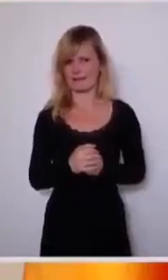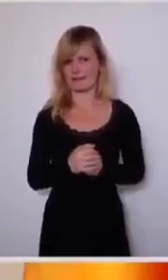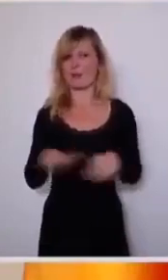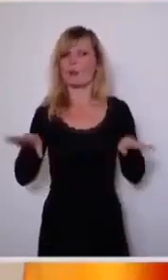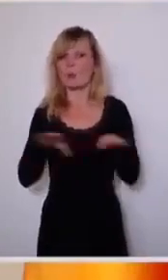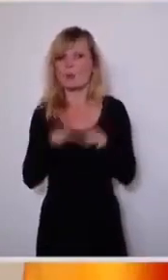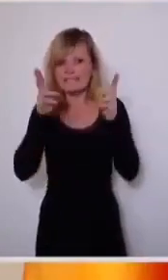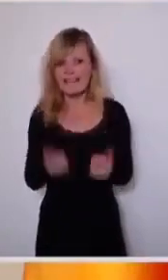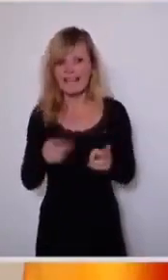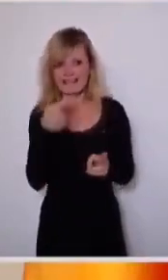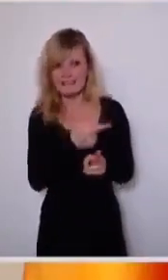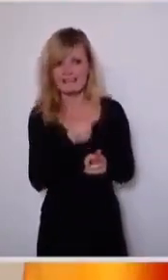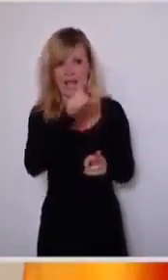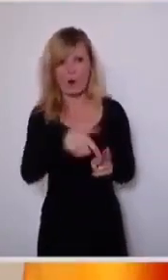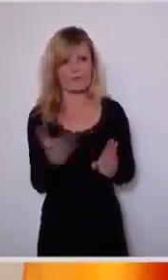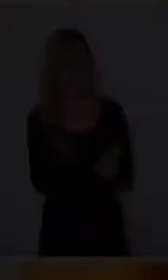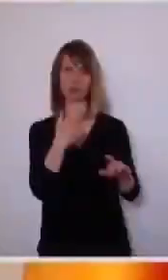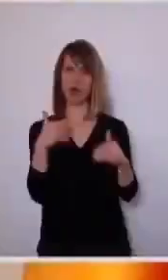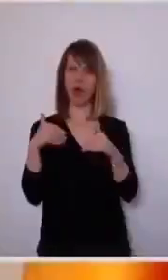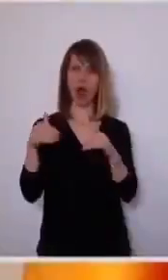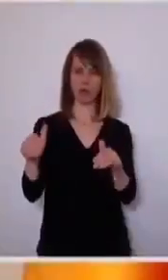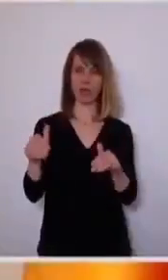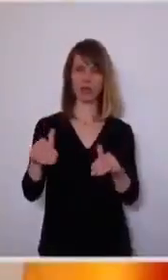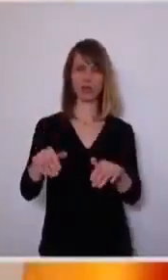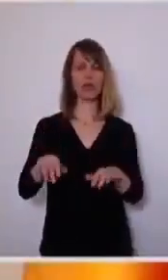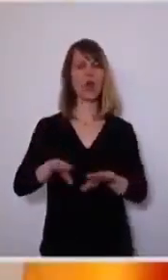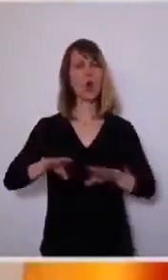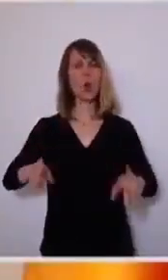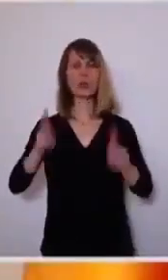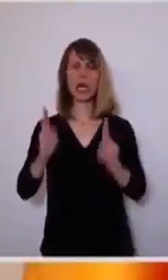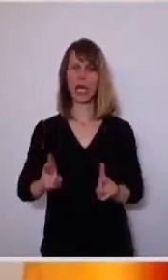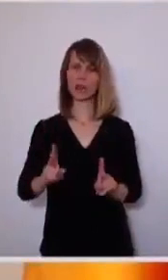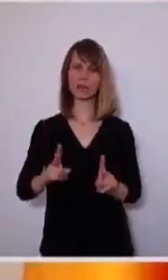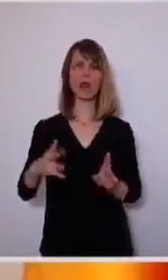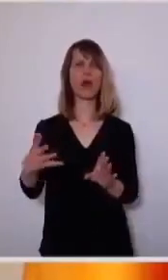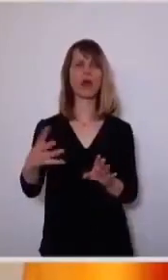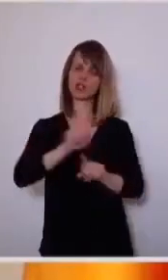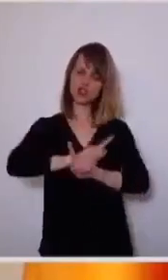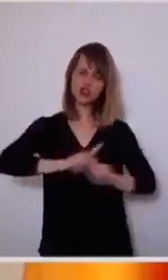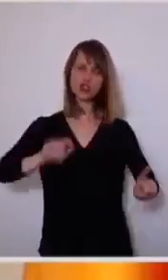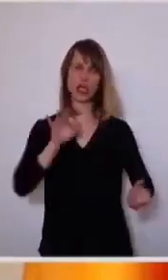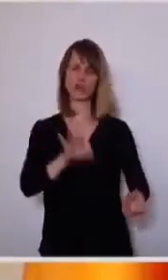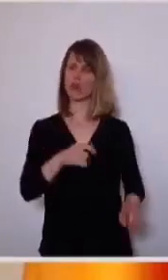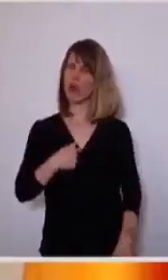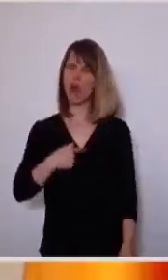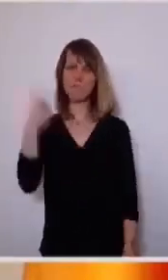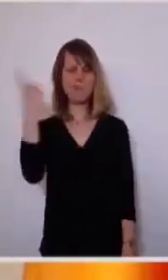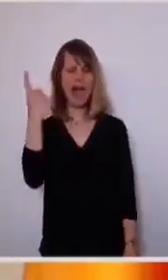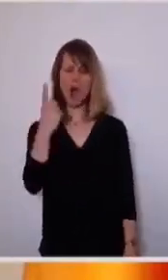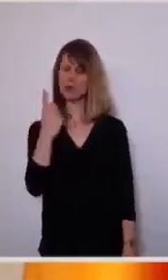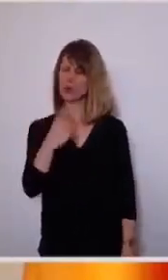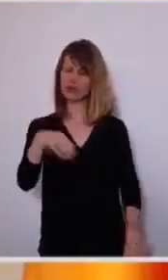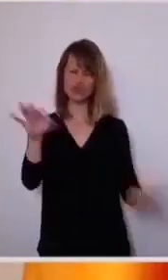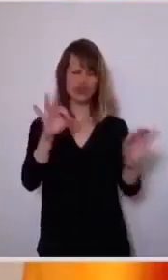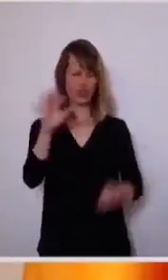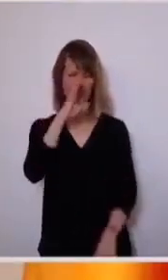Grundrechte verlieren sollen, ist genauso großer Unsinn. Das ist eine absurde und bösartige Behauptung, wenn jeder von uns ein